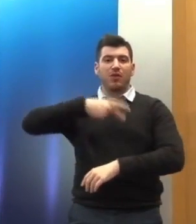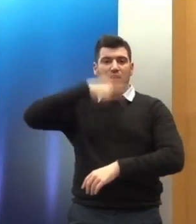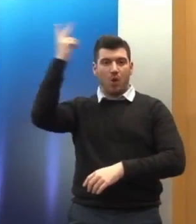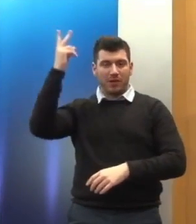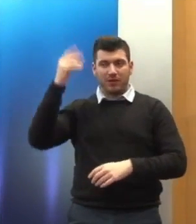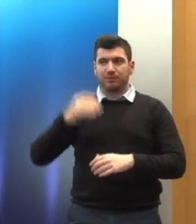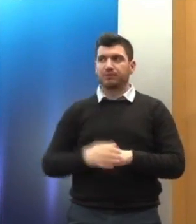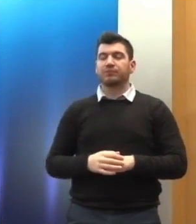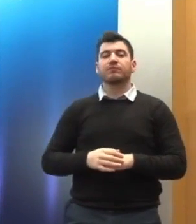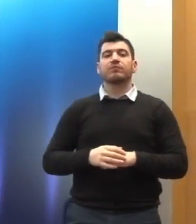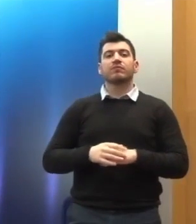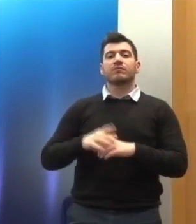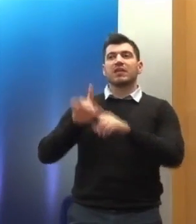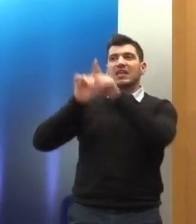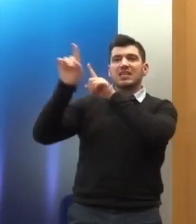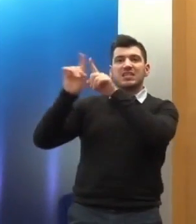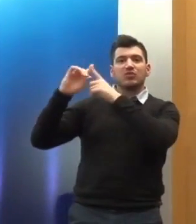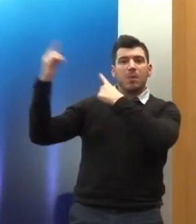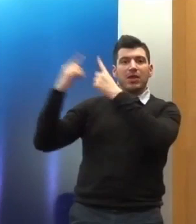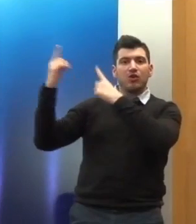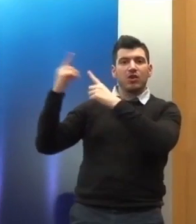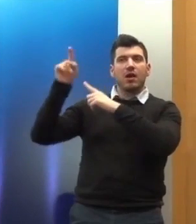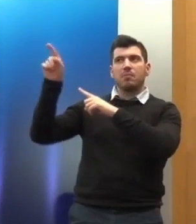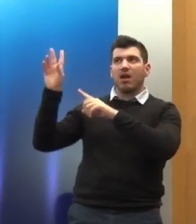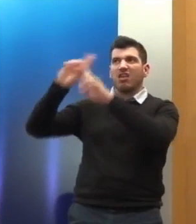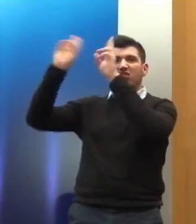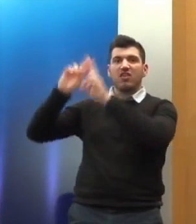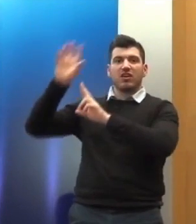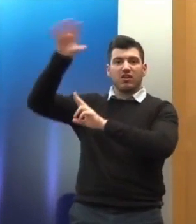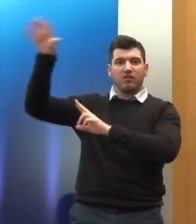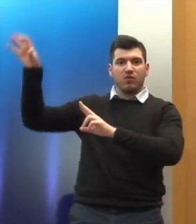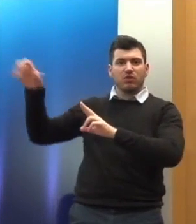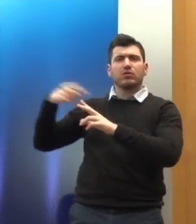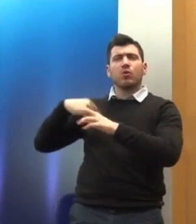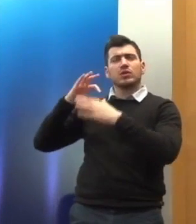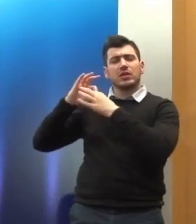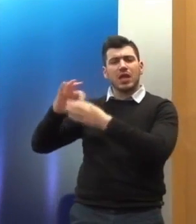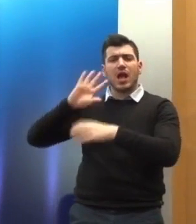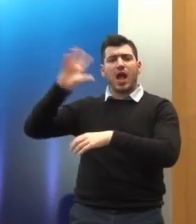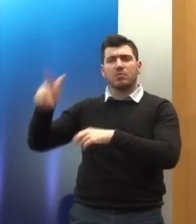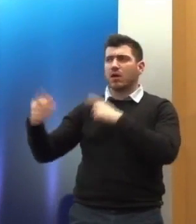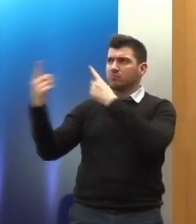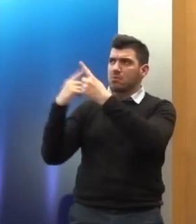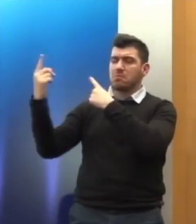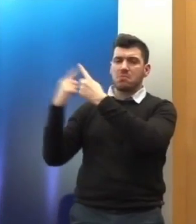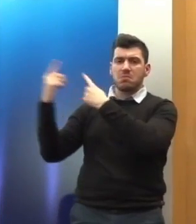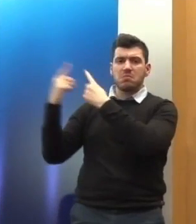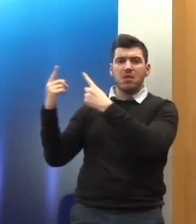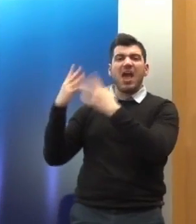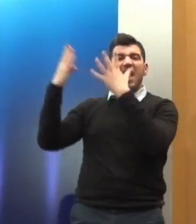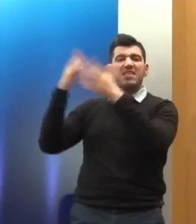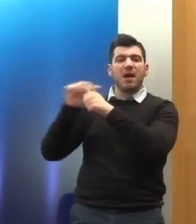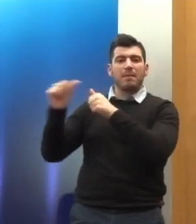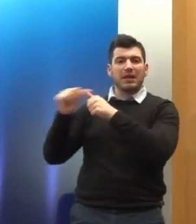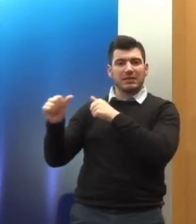η σχέση με τα διεθνείς όργανα ήταν συνεχής και εντατική. Έχει δε και έναν ενδιαφέρον ότι το 1-9 μήνο από αυτούς τους 20